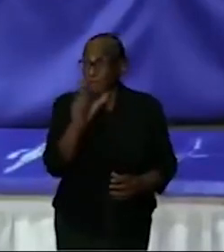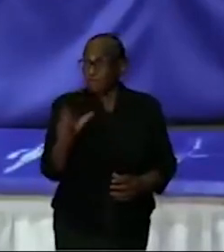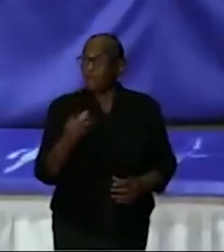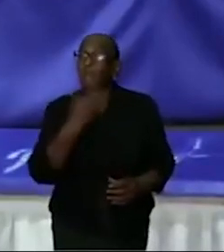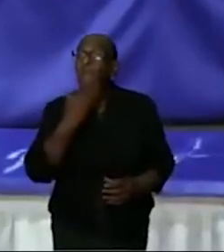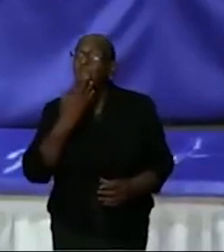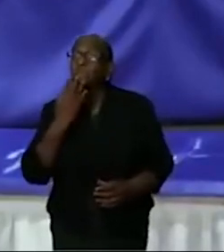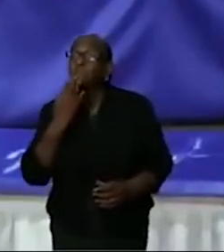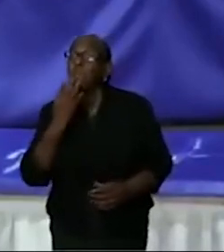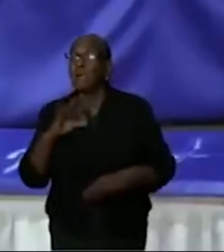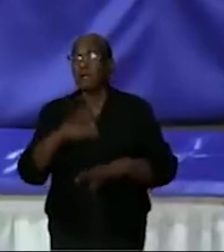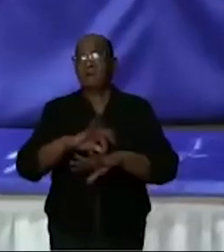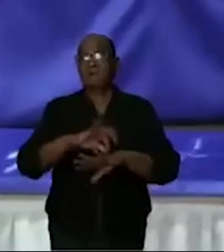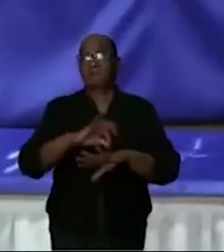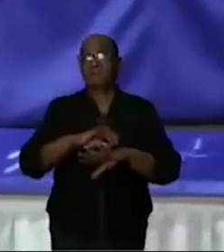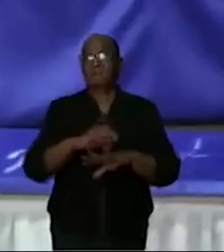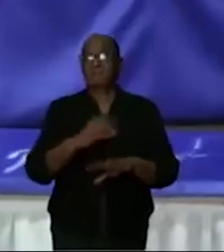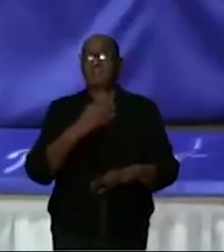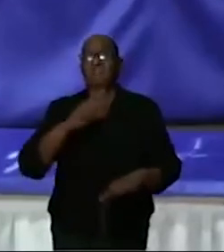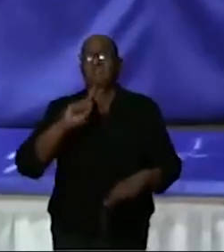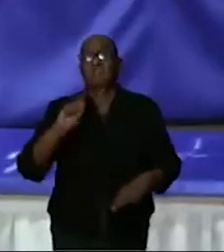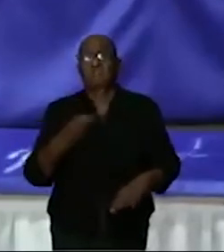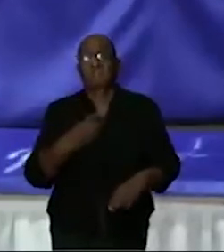zeggen ze krijgen makkelijker klachten.